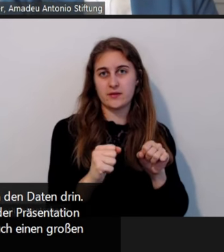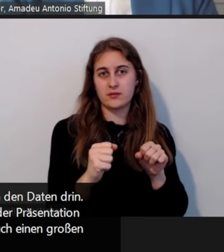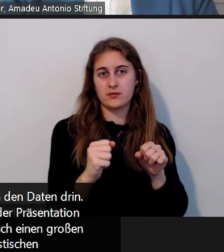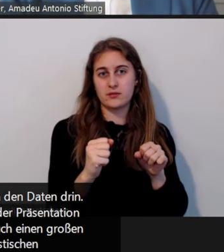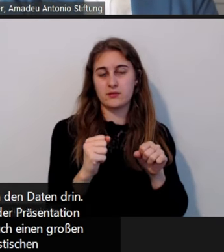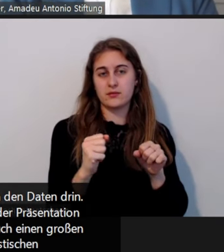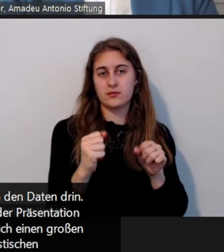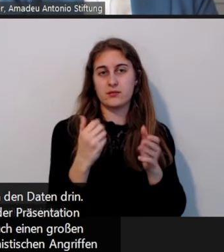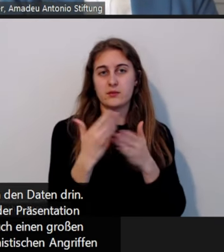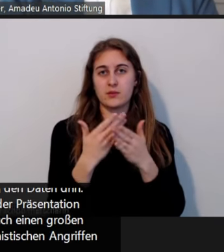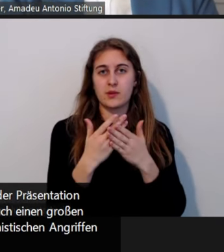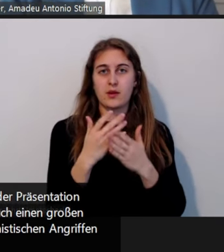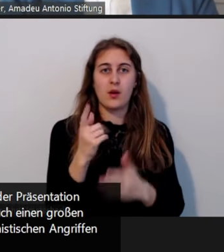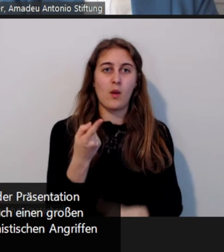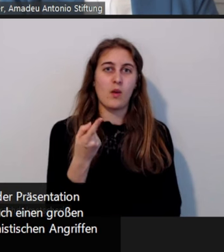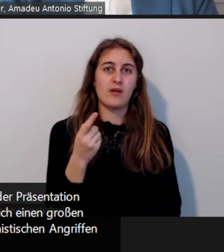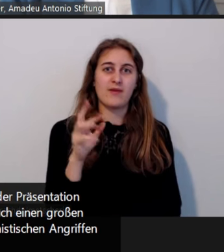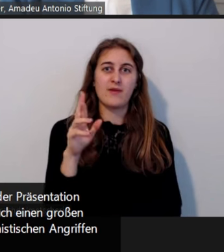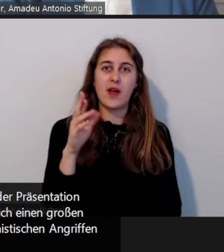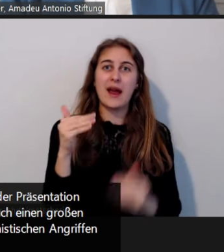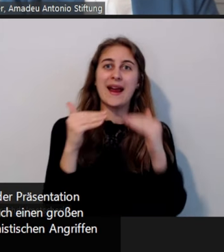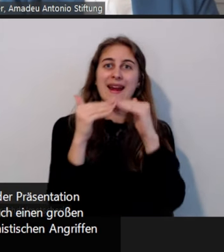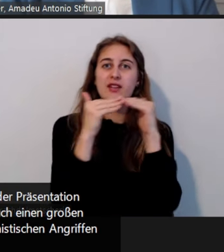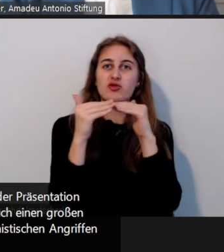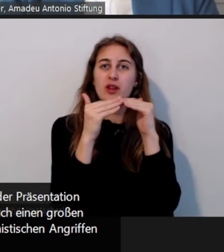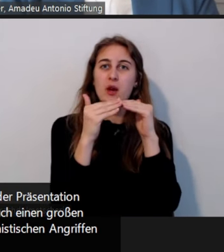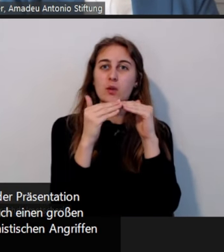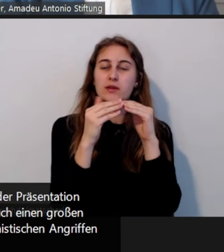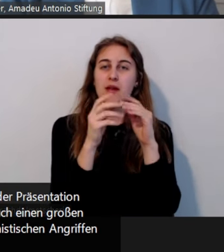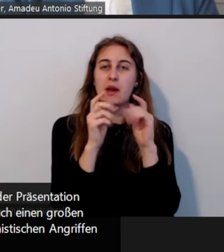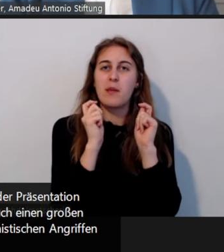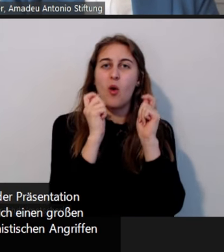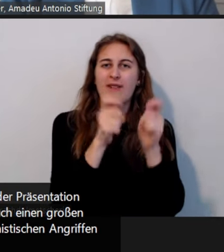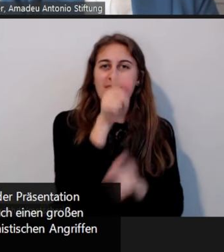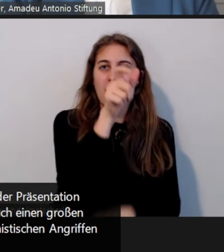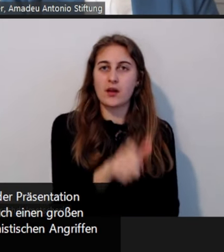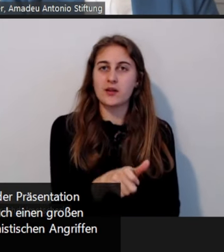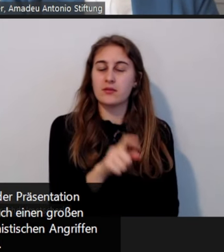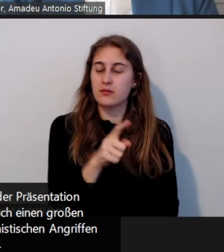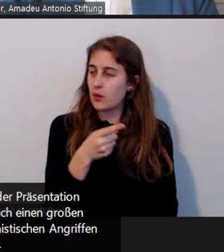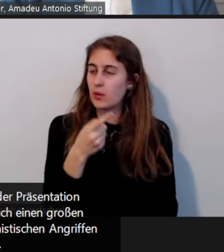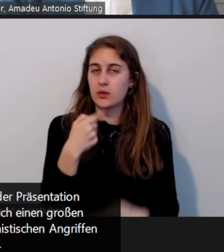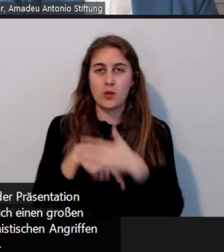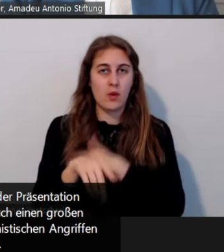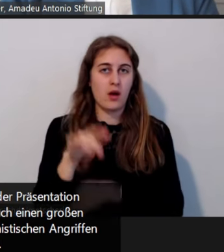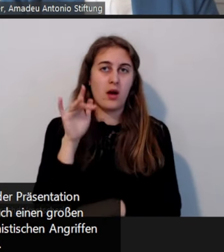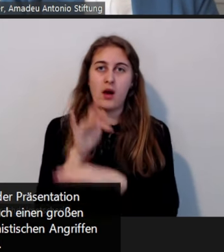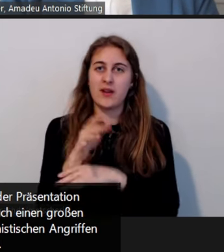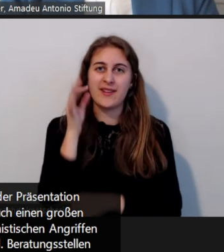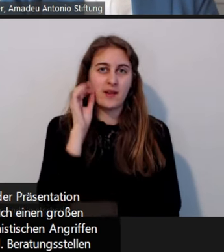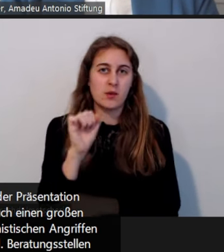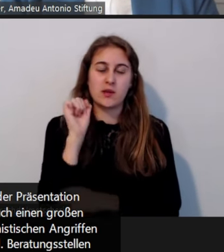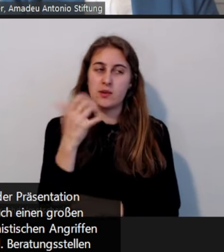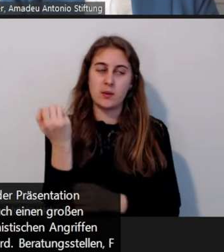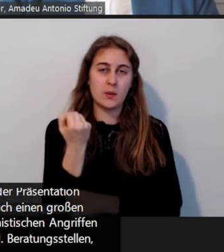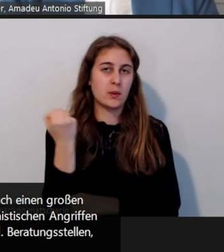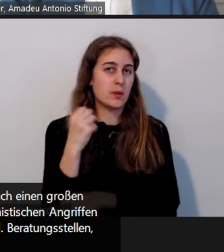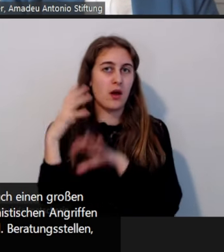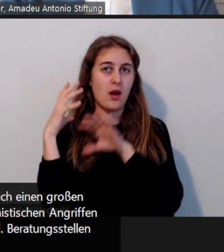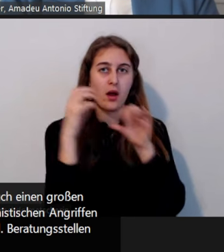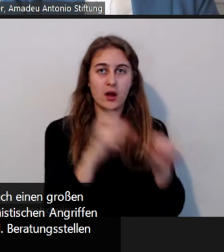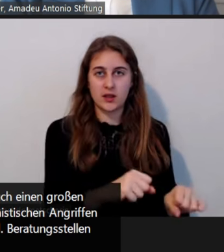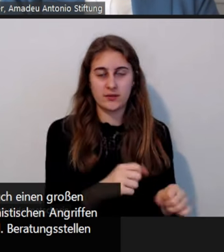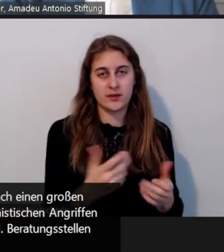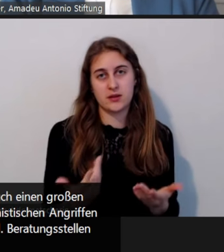antifeministischen Angriffen ausgesetzt werden und ihre Arbeit angegriffen wird. Beratungsstellen, Fachberatung bei